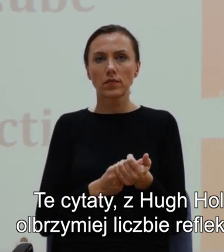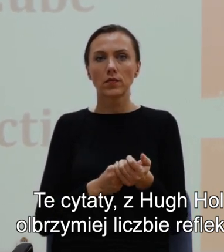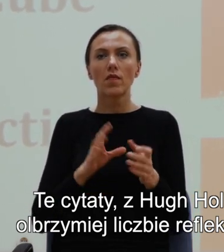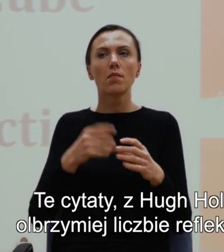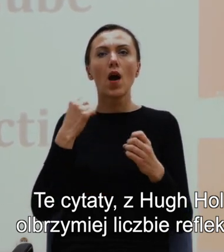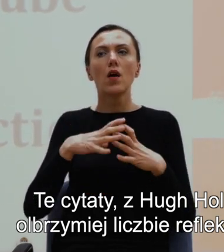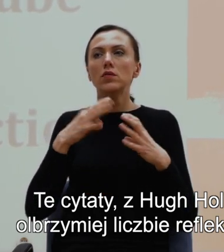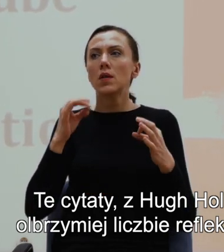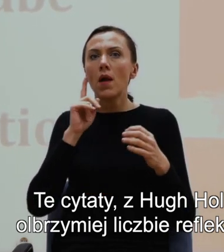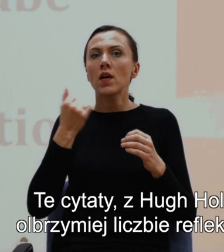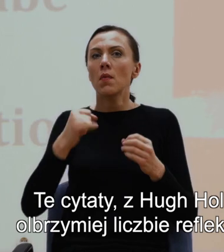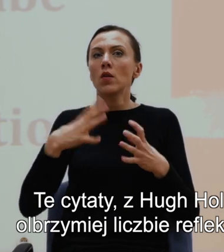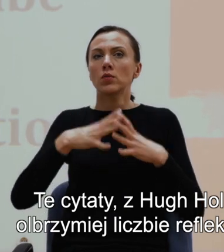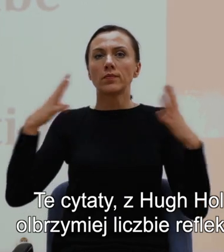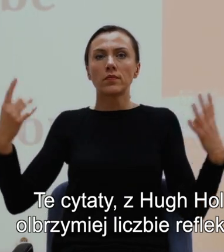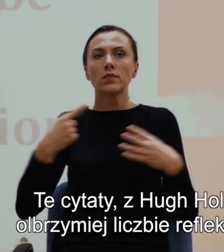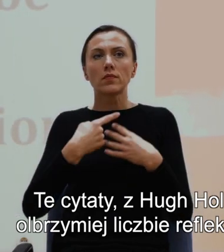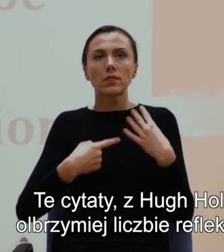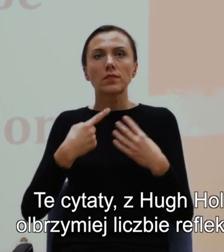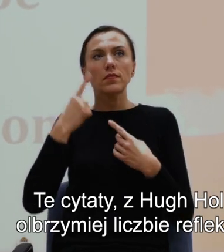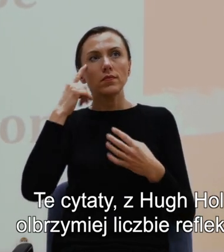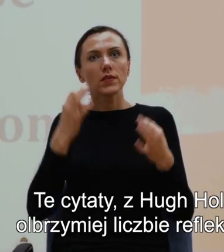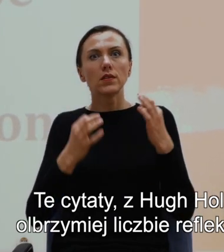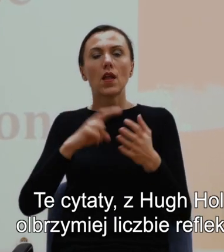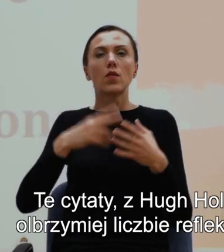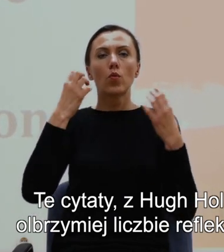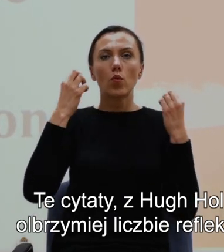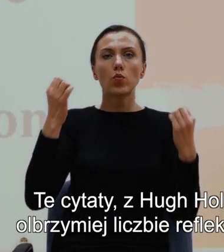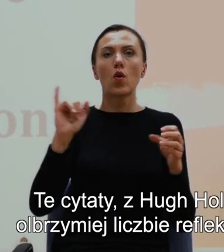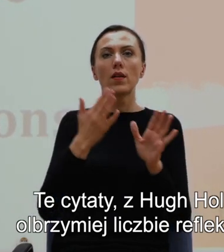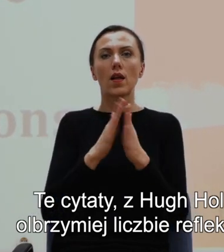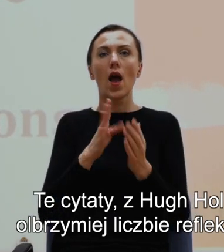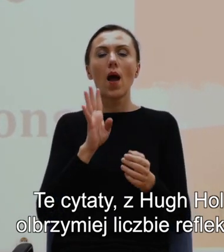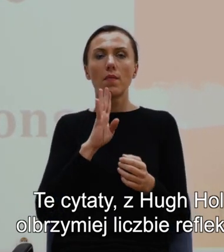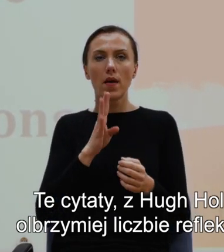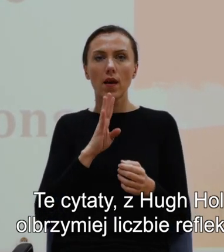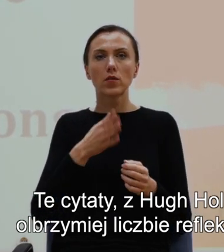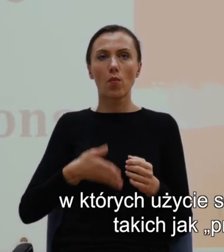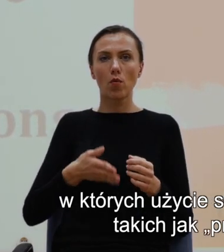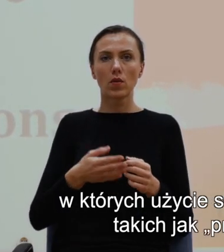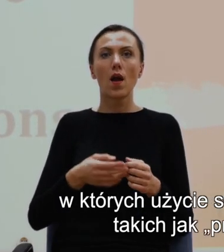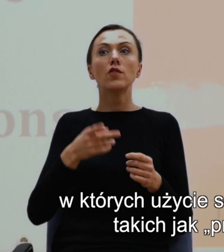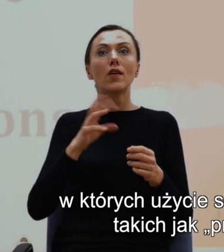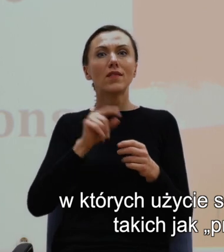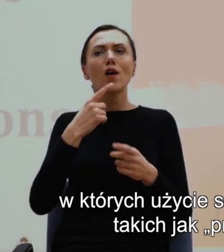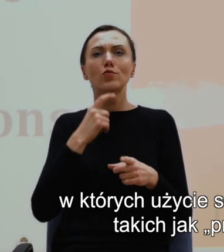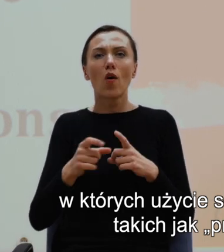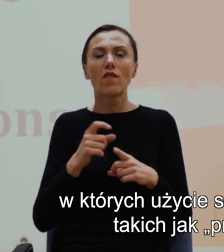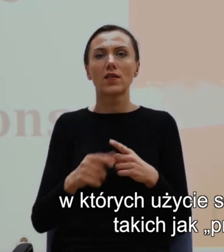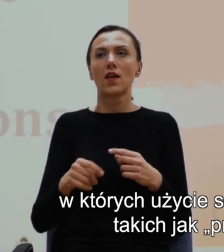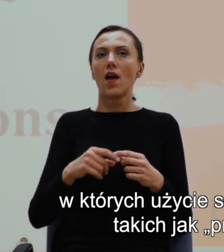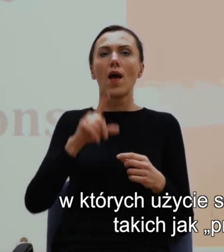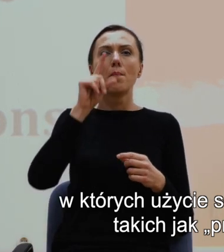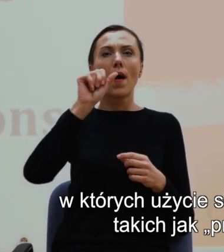olbrzymie liczbie refleksji nad kulturą i literaturą amerykańskiego południa, w których użycie słów takich jak